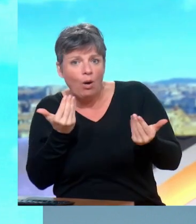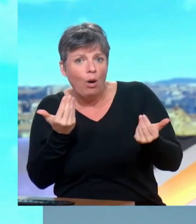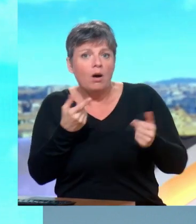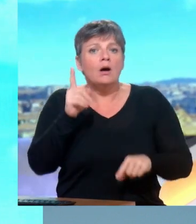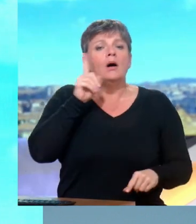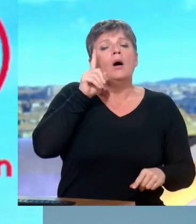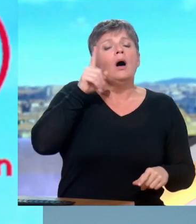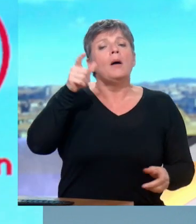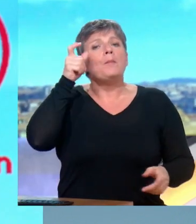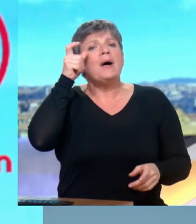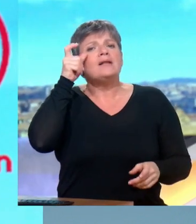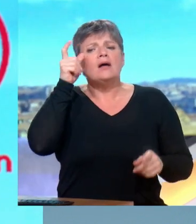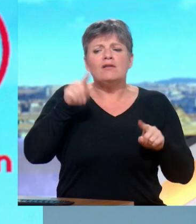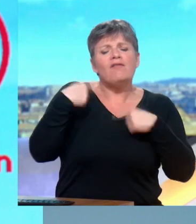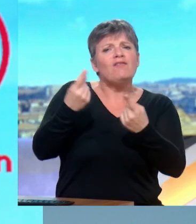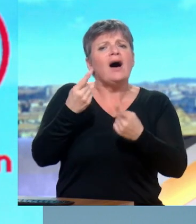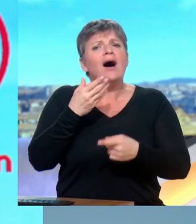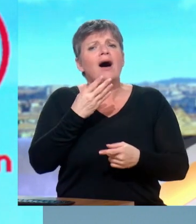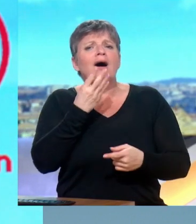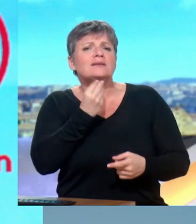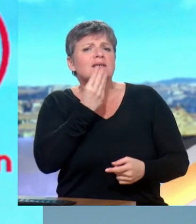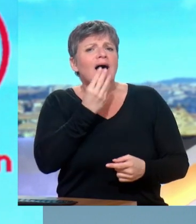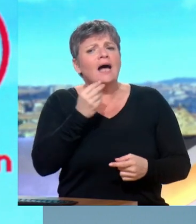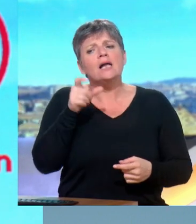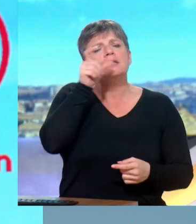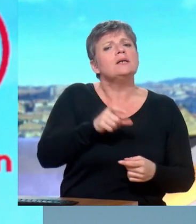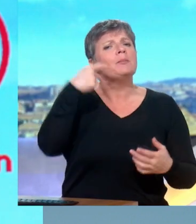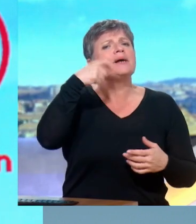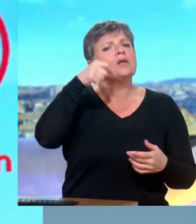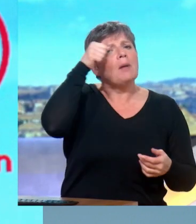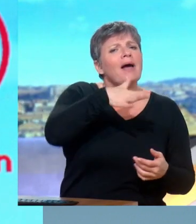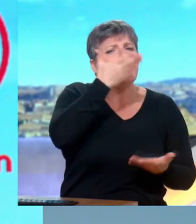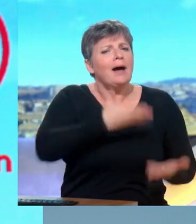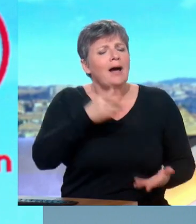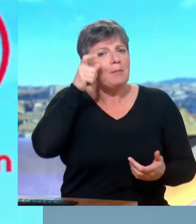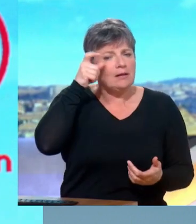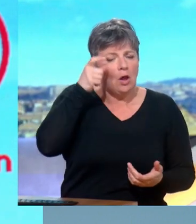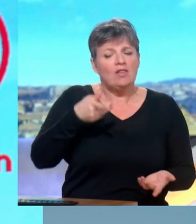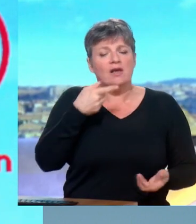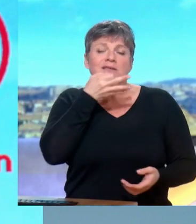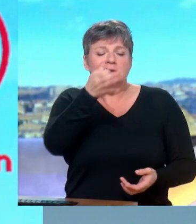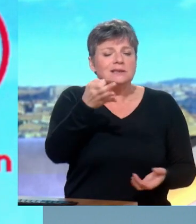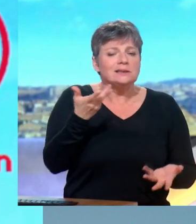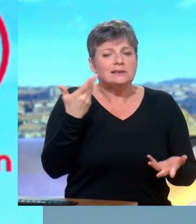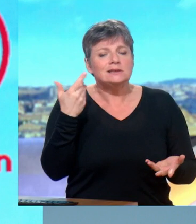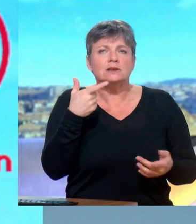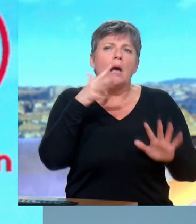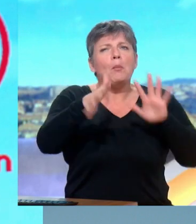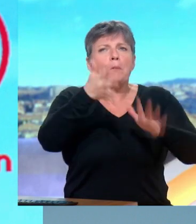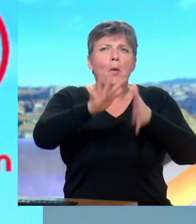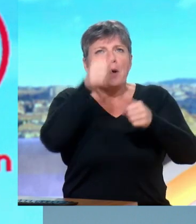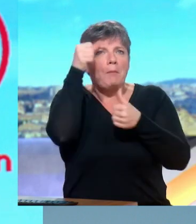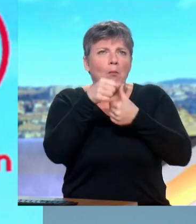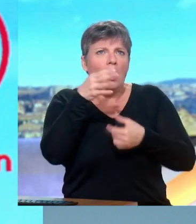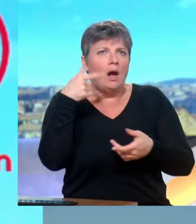quand Joe Biden est allé en Israël, Joe Biden, le président des États-Unis, il a dit, à peu près, je cite de